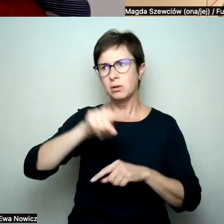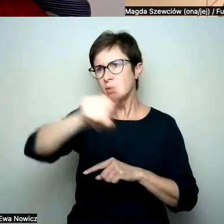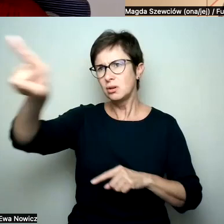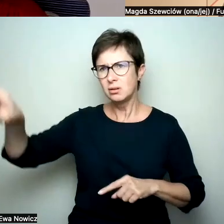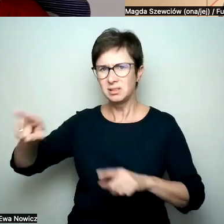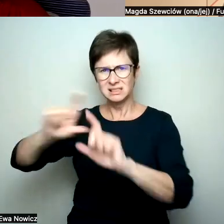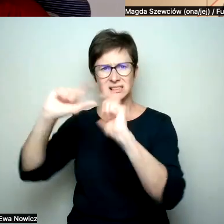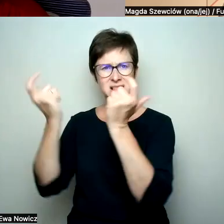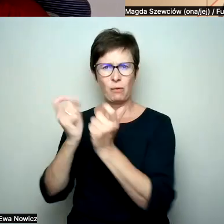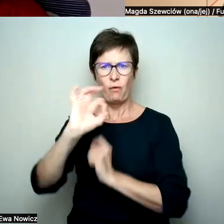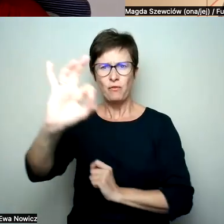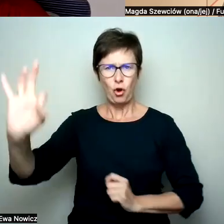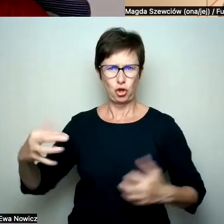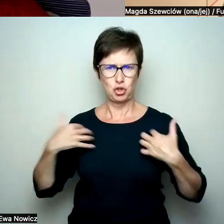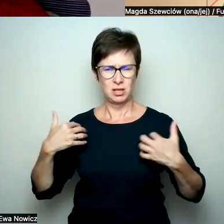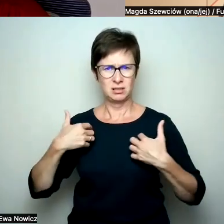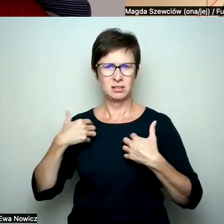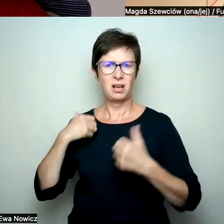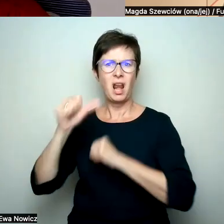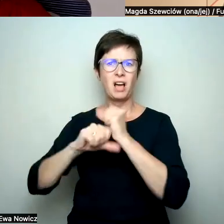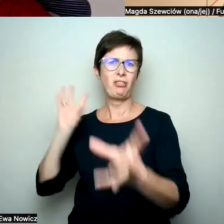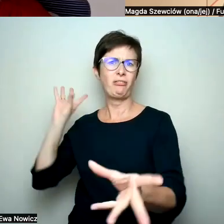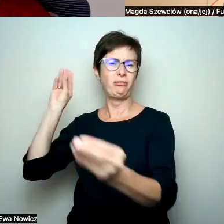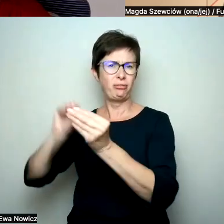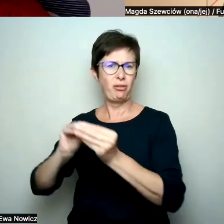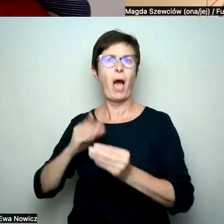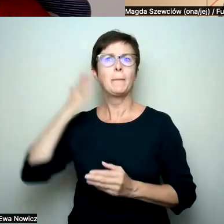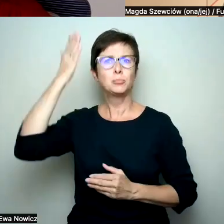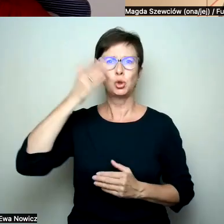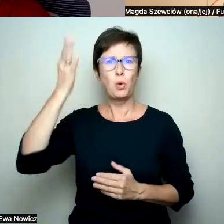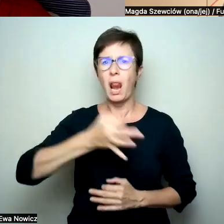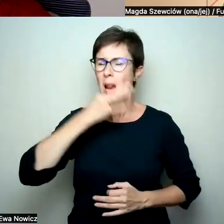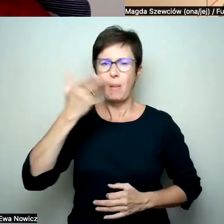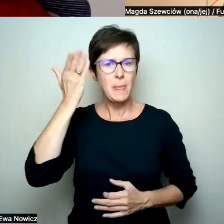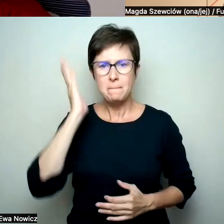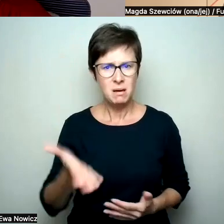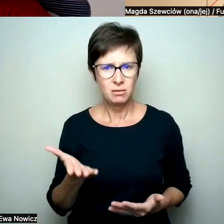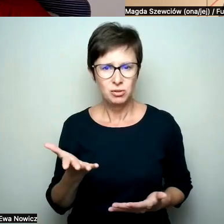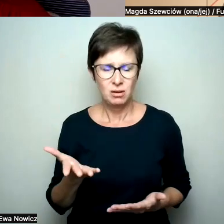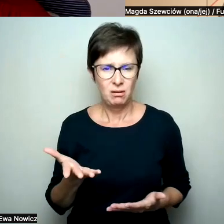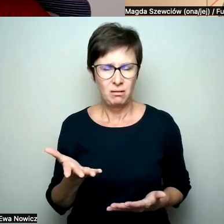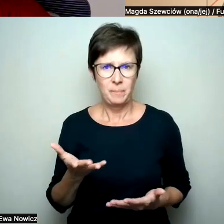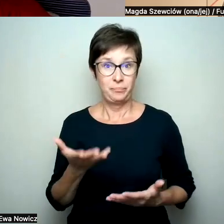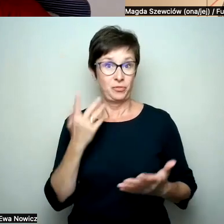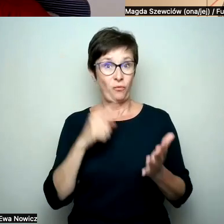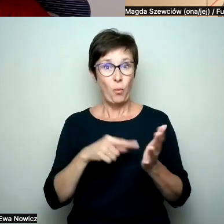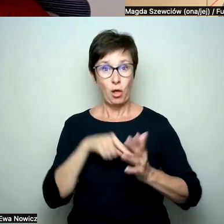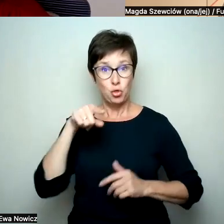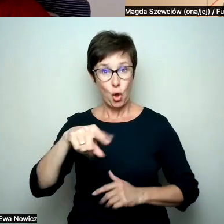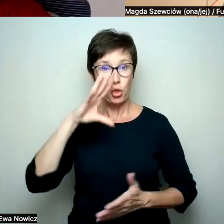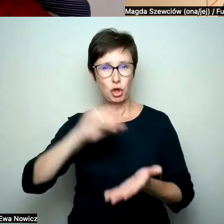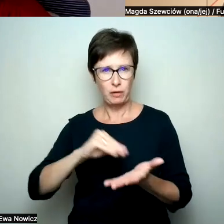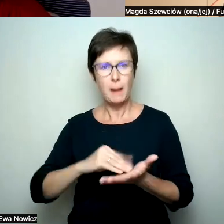bardzo dawna, jeszcze bez perspektyw na zmianę. Więc to doświadczenie było